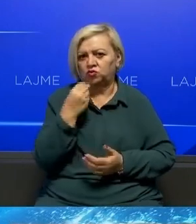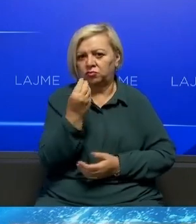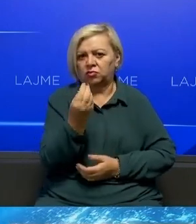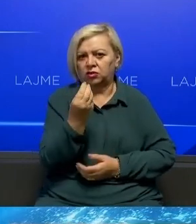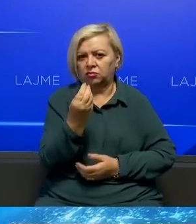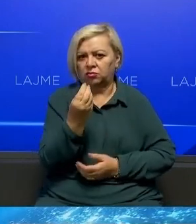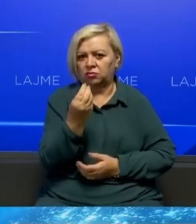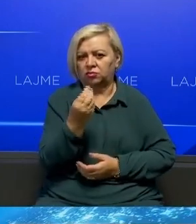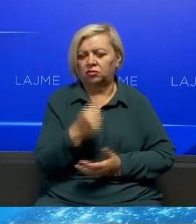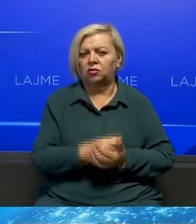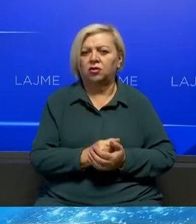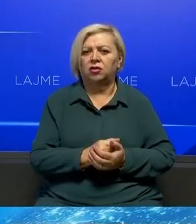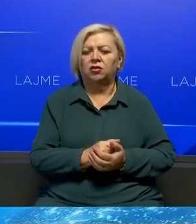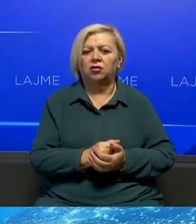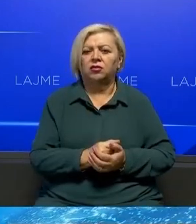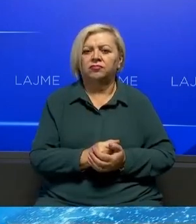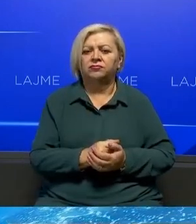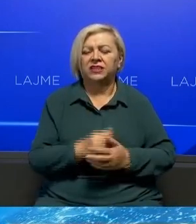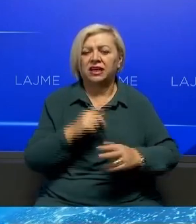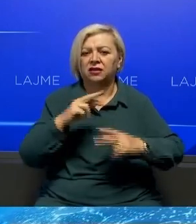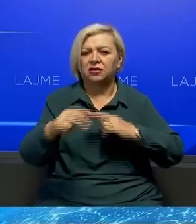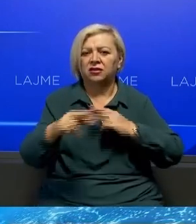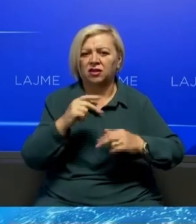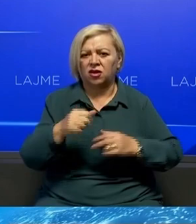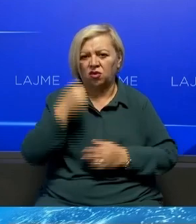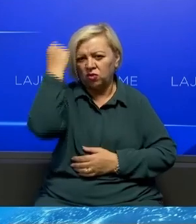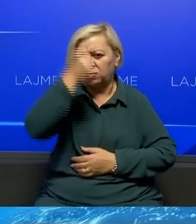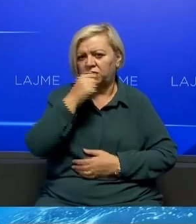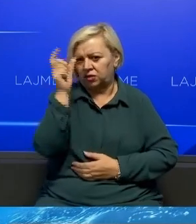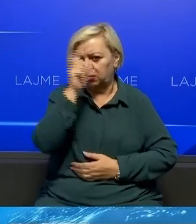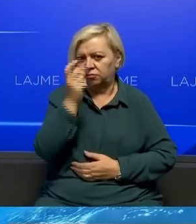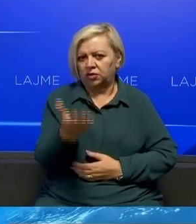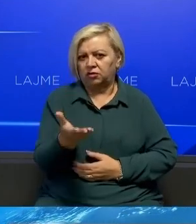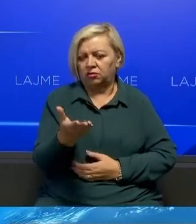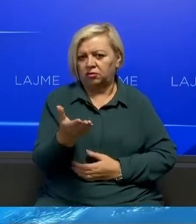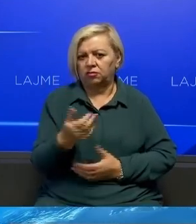atëre kanë me hje, kanë ketë reciprocitet, edhe Kosova, po edhe Serbia.